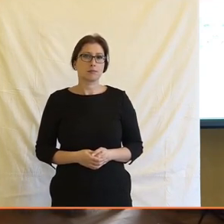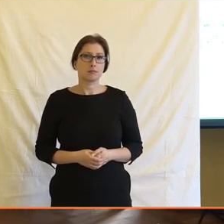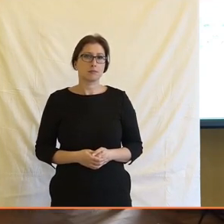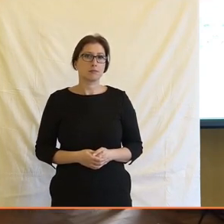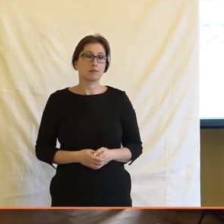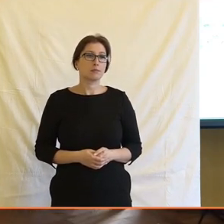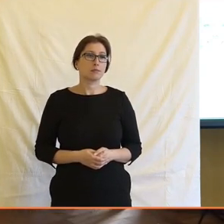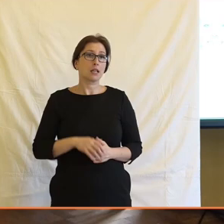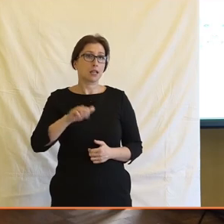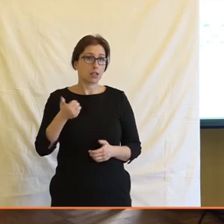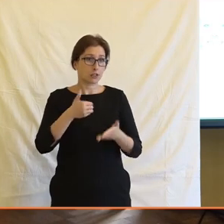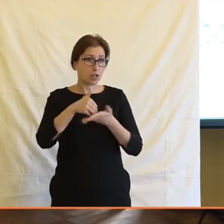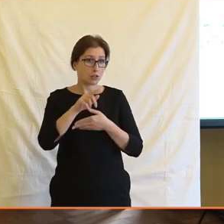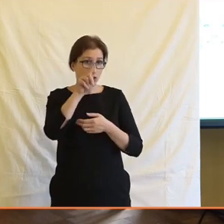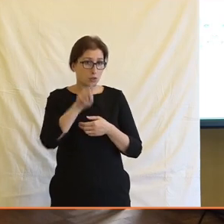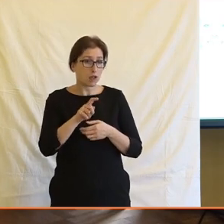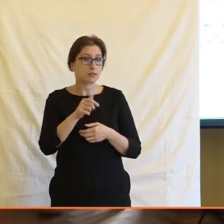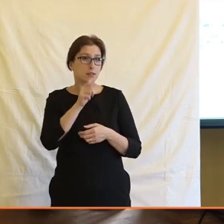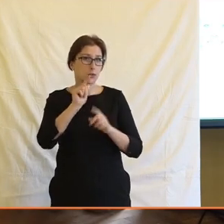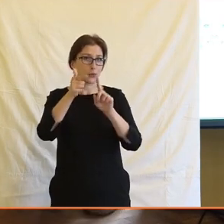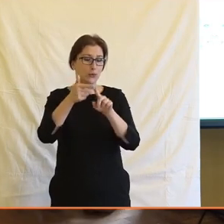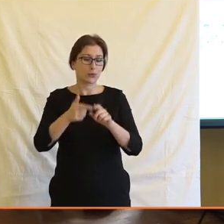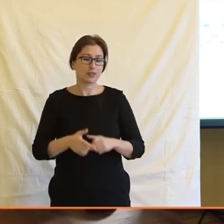Tak ještě je tady nějaká další otázka z publika. Ano.